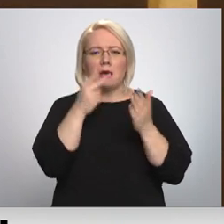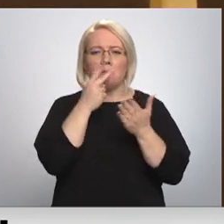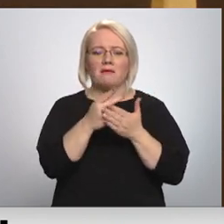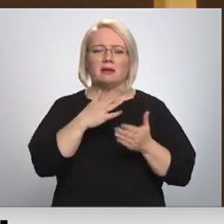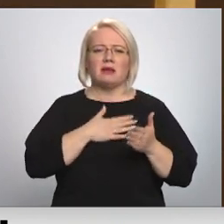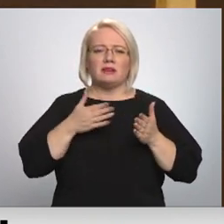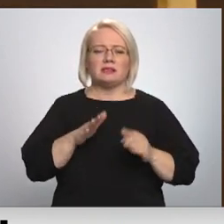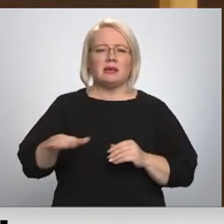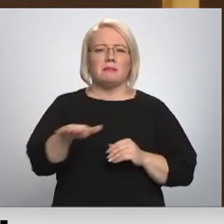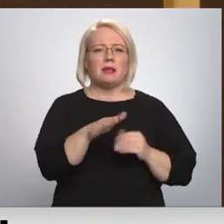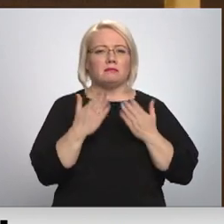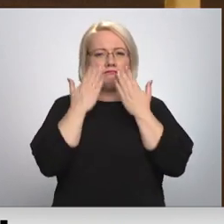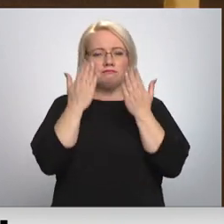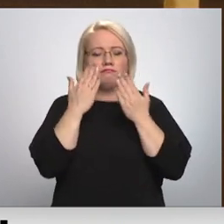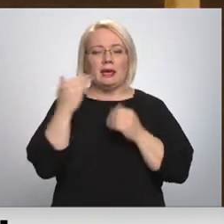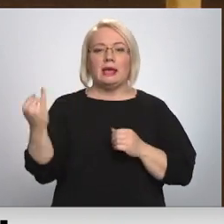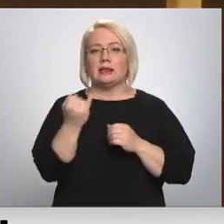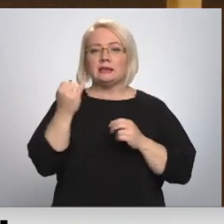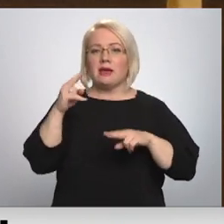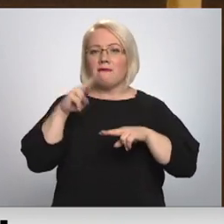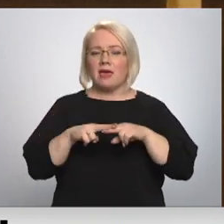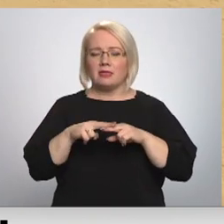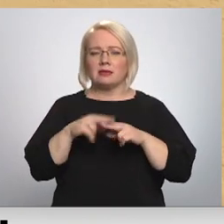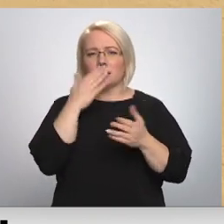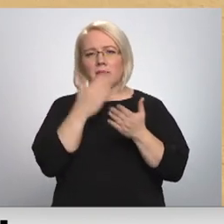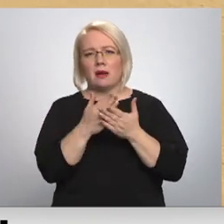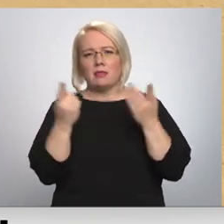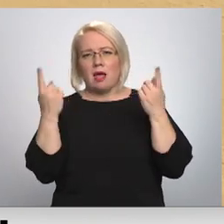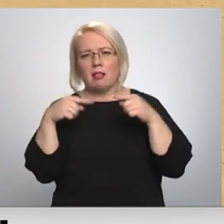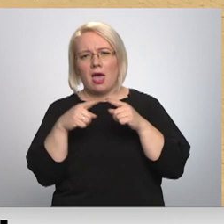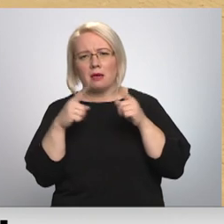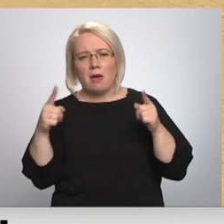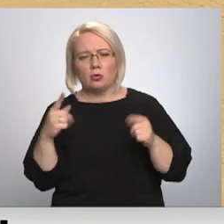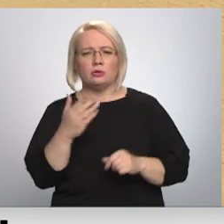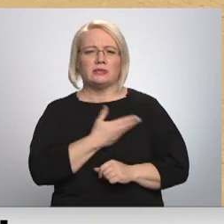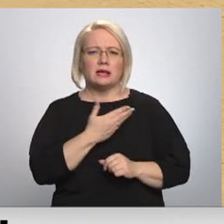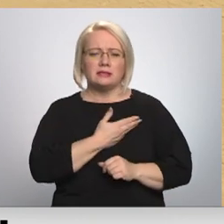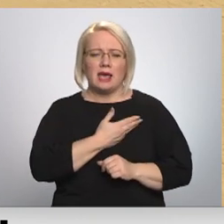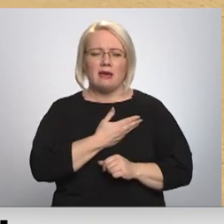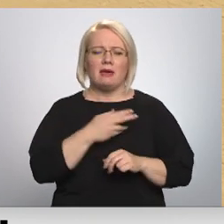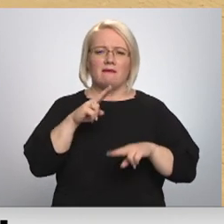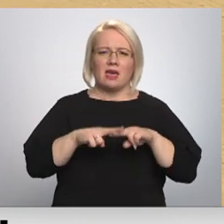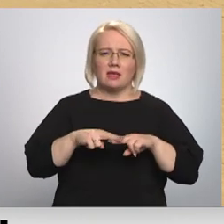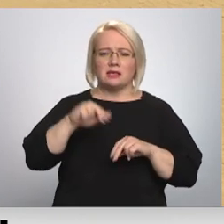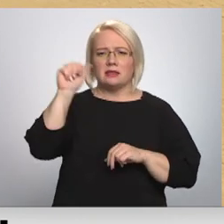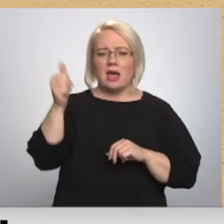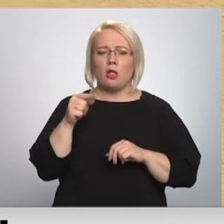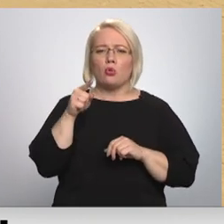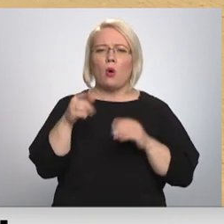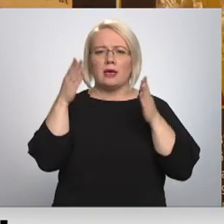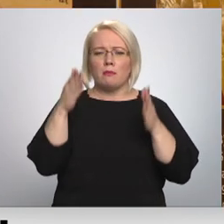lasīšanai interesantākās vietas, kas raksturo laikmetu, sadzīvi, vietas un tēlus, iemūžinot audio un video